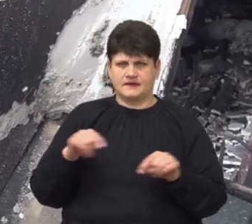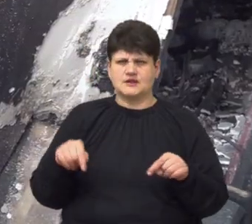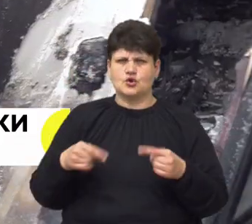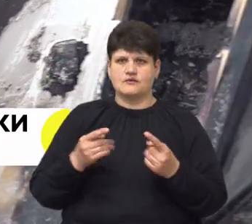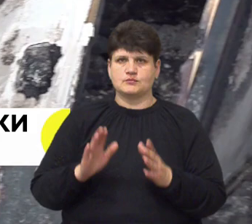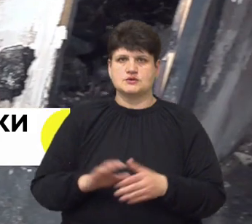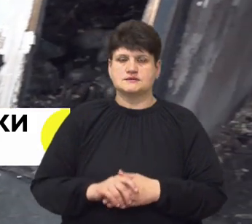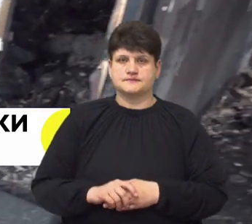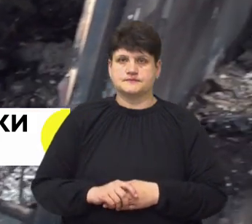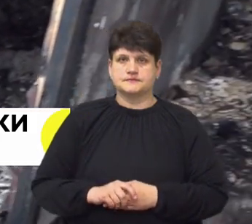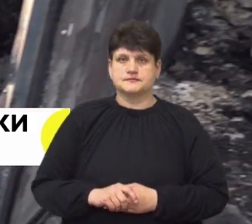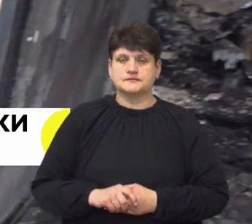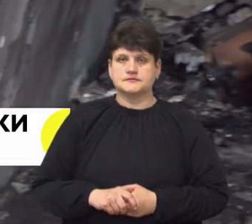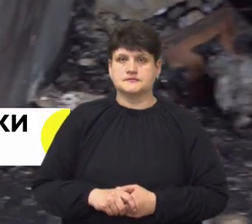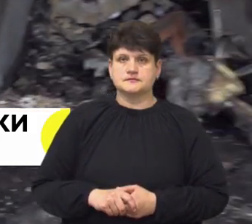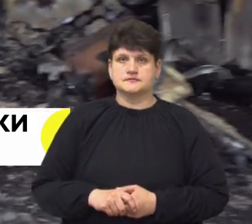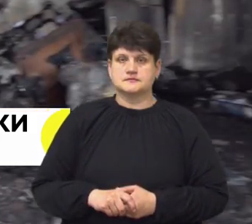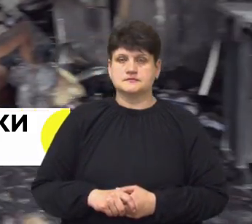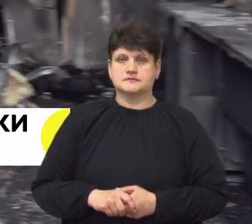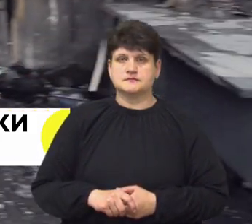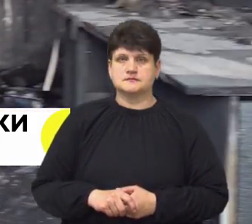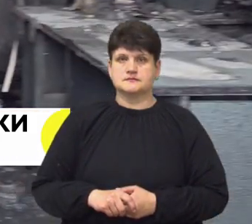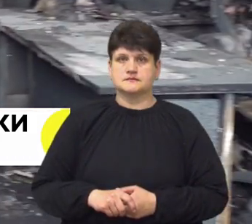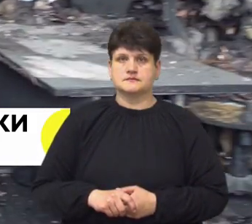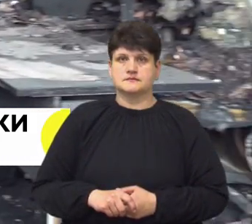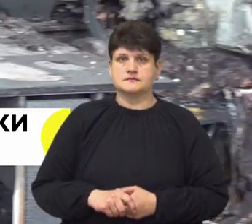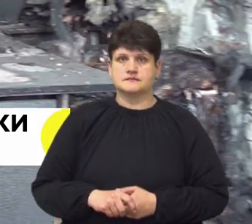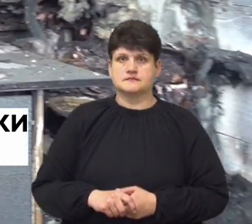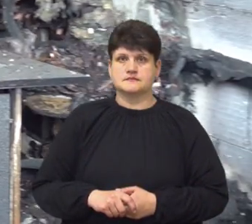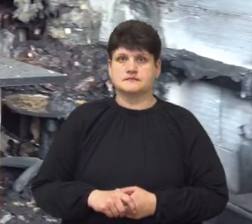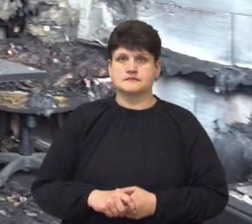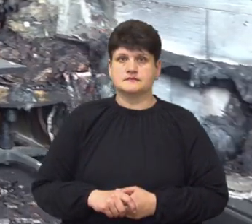Діана Качуровська, Андрій Бодак. Суспільне новини. Тернопіль.